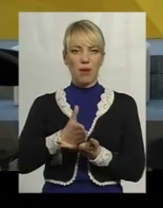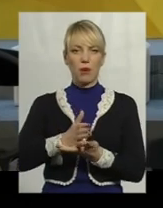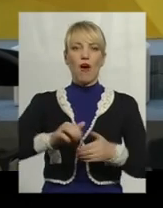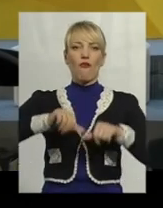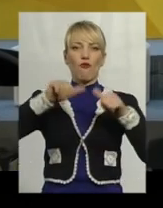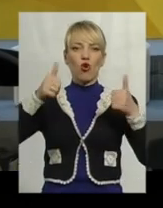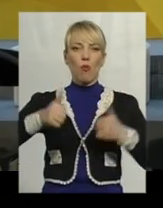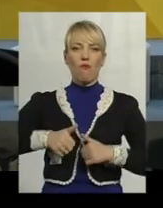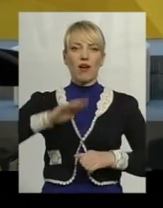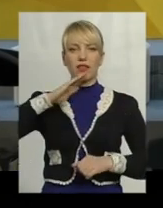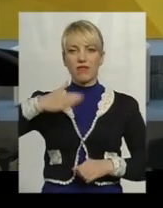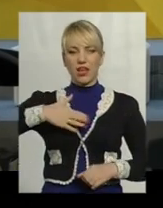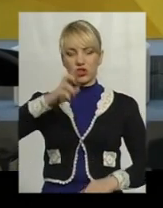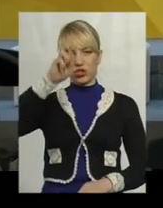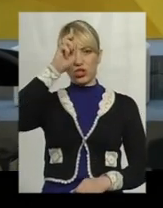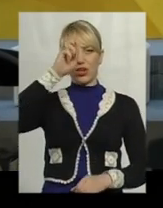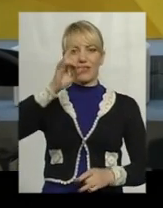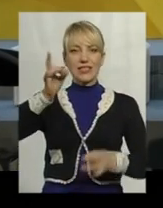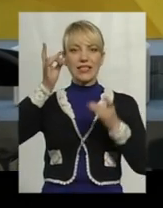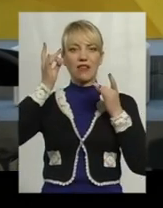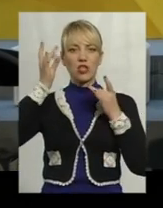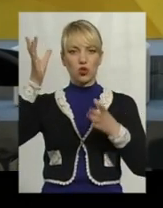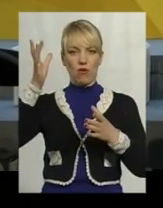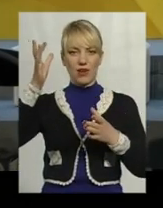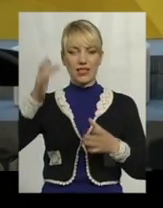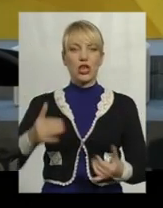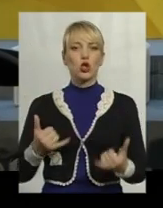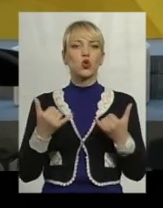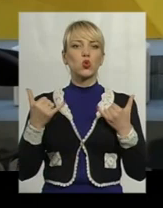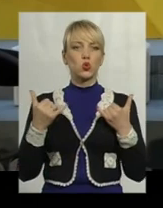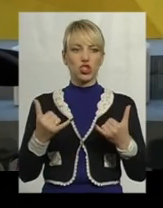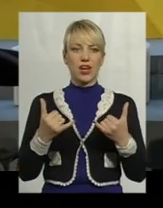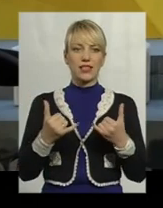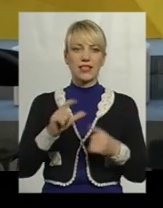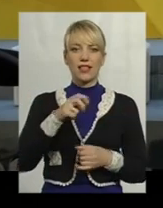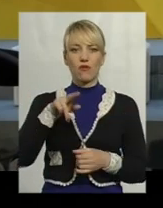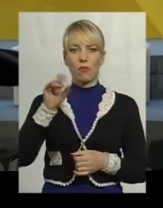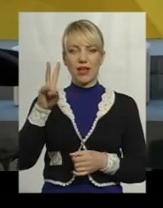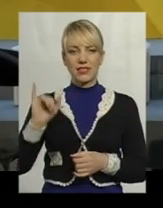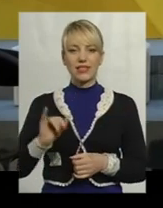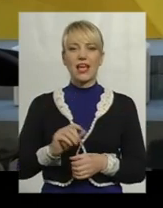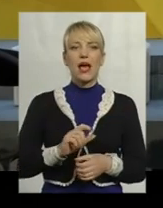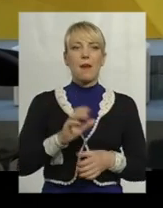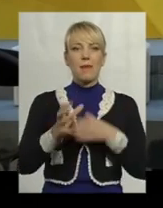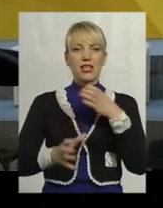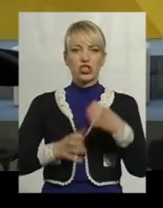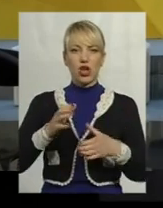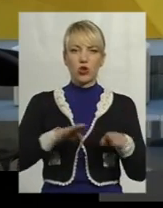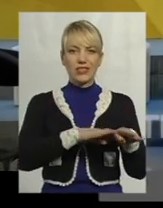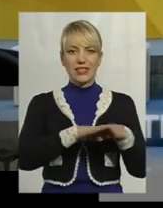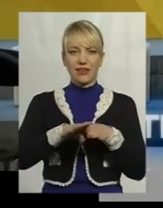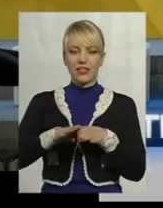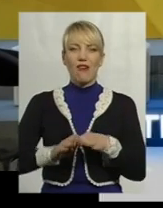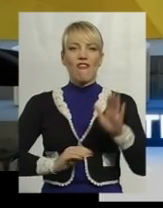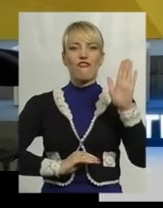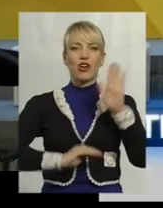державі цивілізовані, сучасні, європейські міжнародні стандарти, верховенство права,